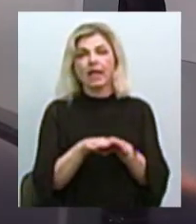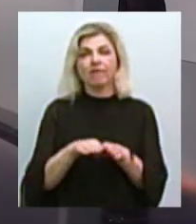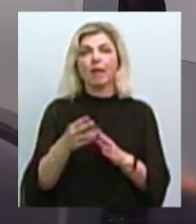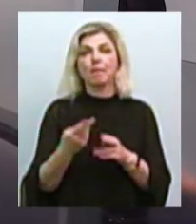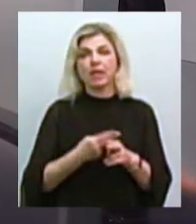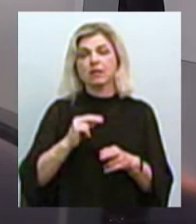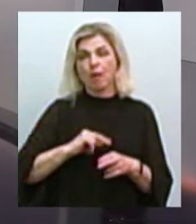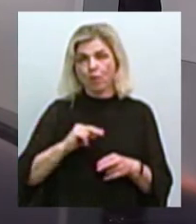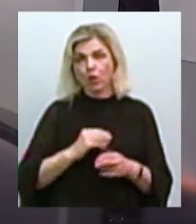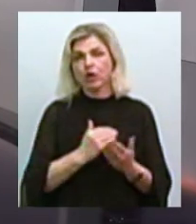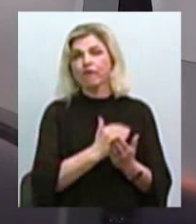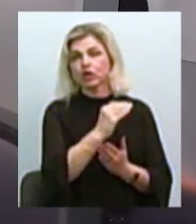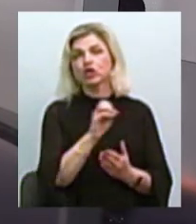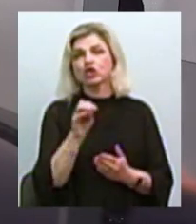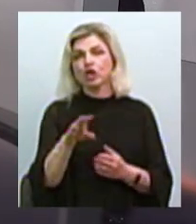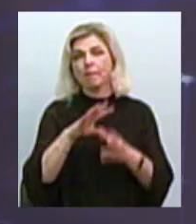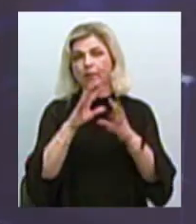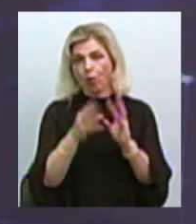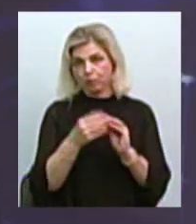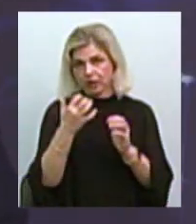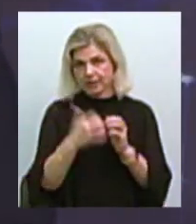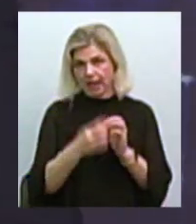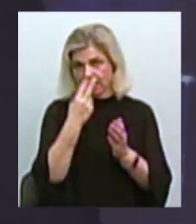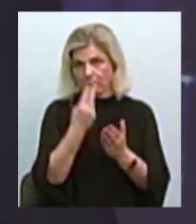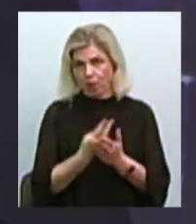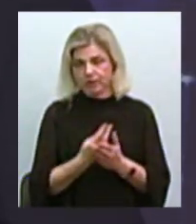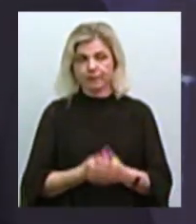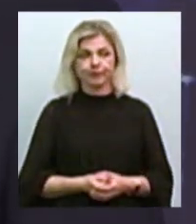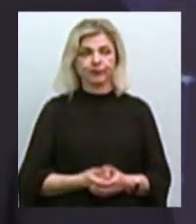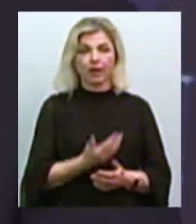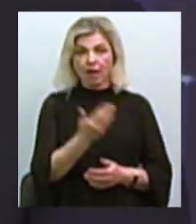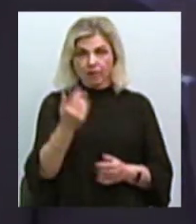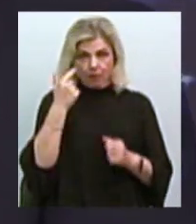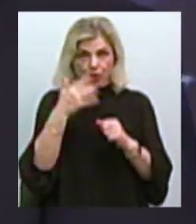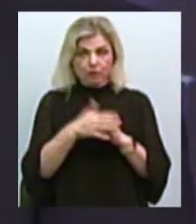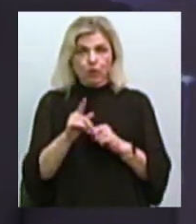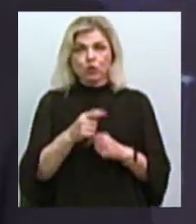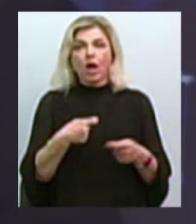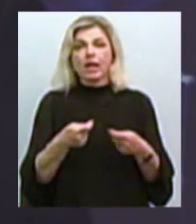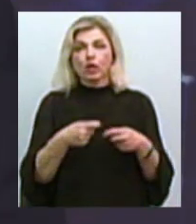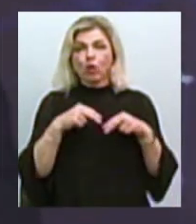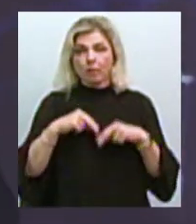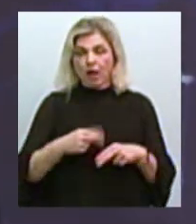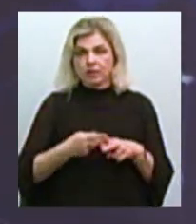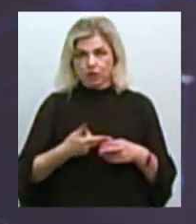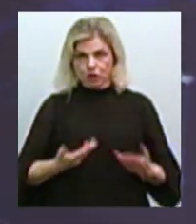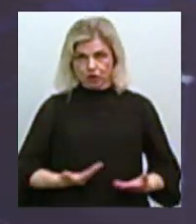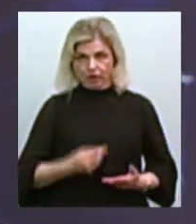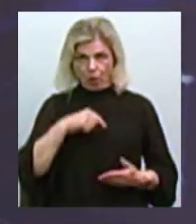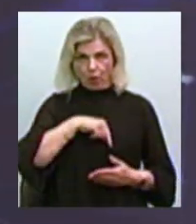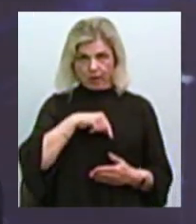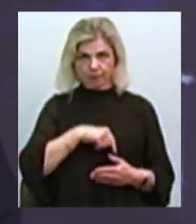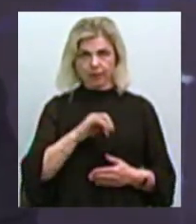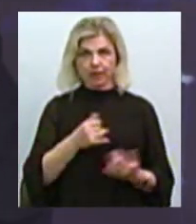Україні? Ну, ви чудово розумієте, що ринок праці – це живий організм, і він жваво реагує на будь-які процеси, які сьогодні